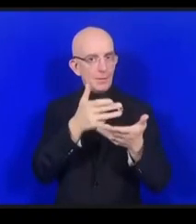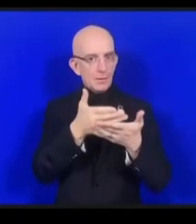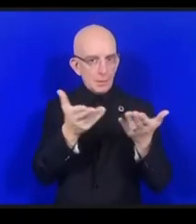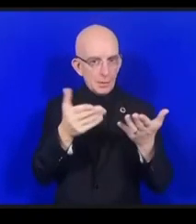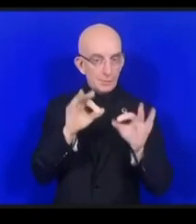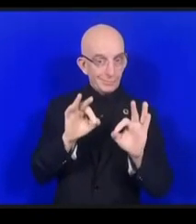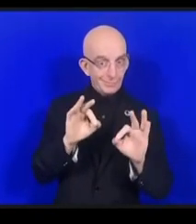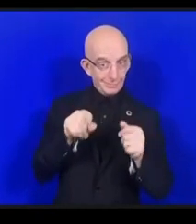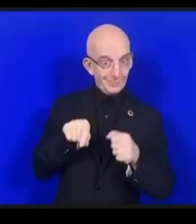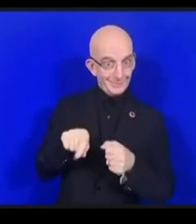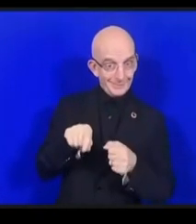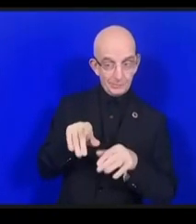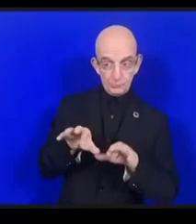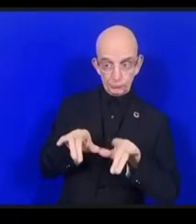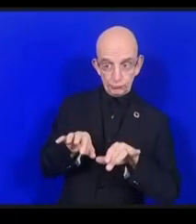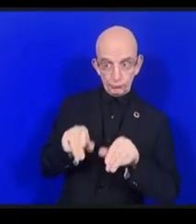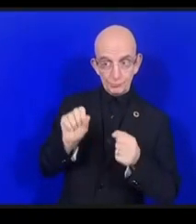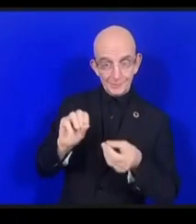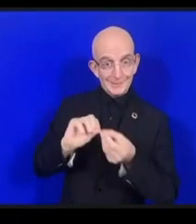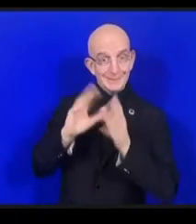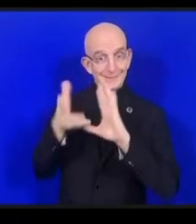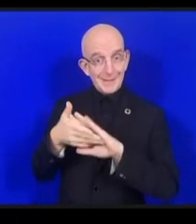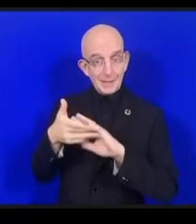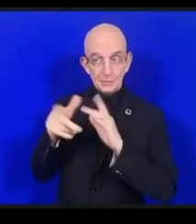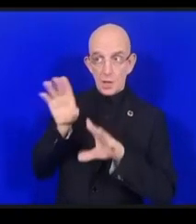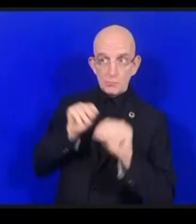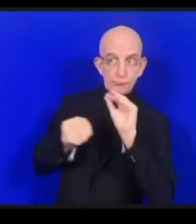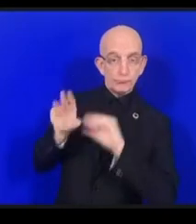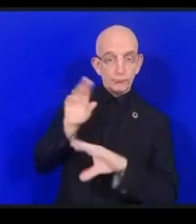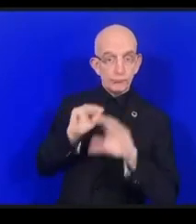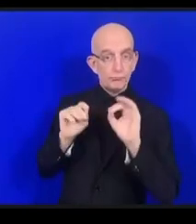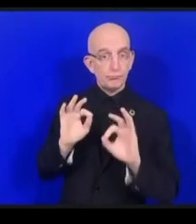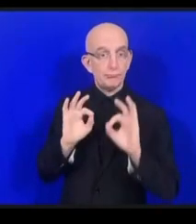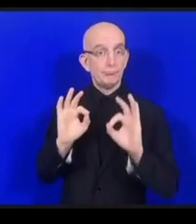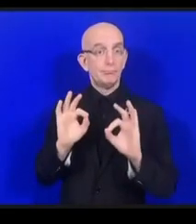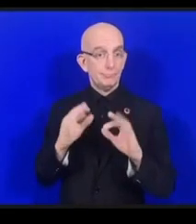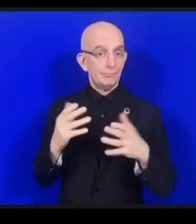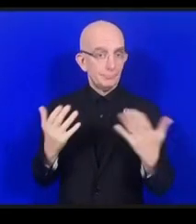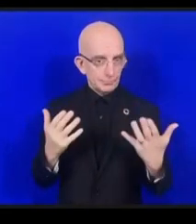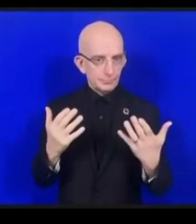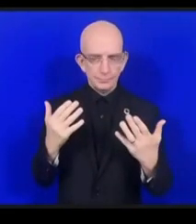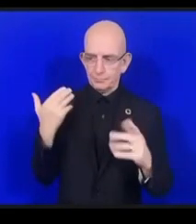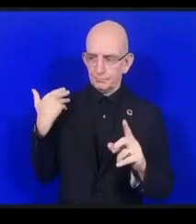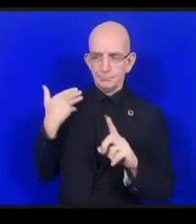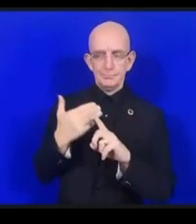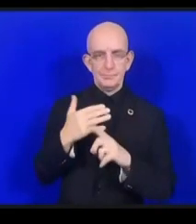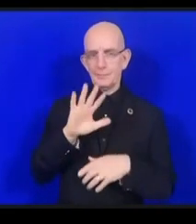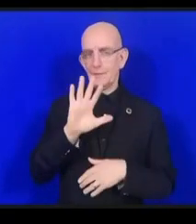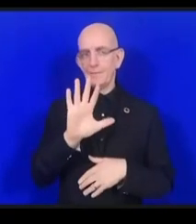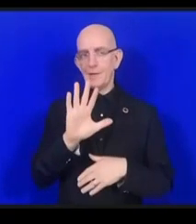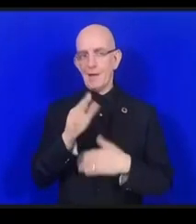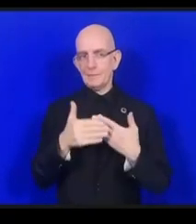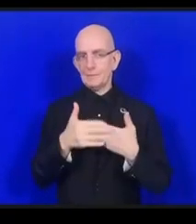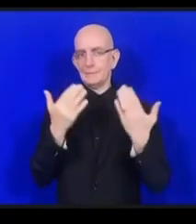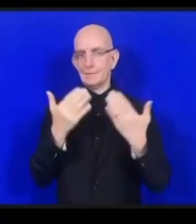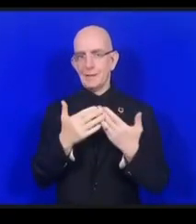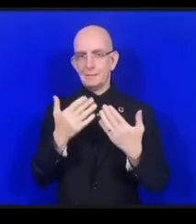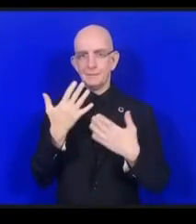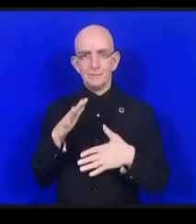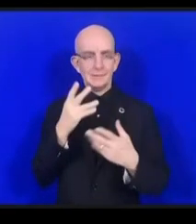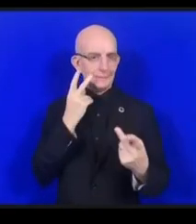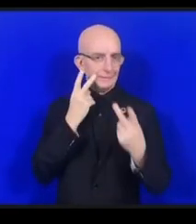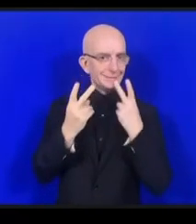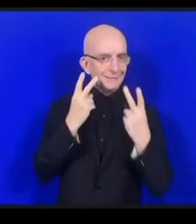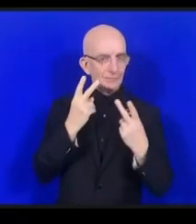humain ? Depuis cinq jours je réfléchis et le terme que j'ai le plus entendu c'est le terme en